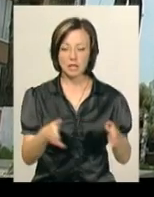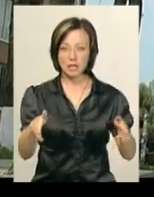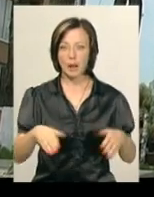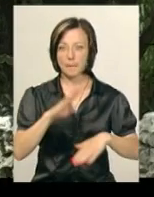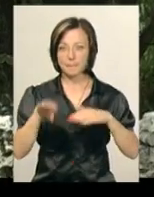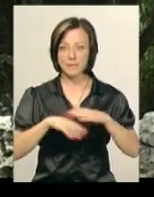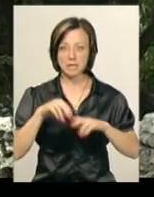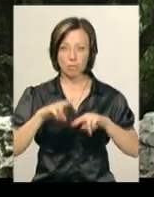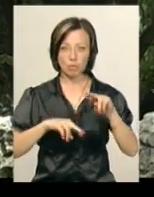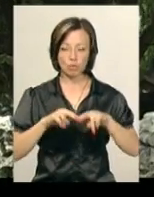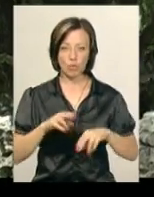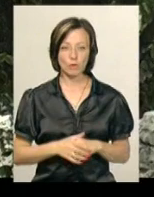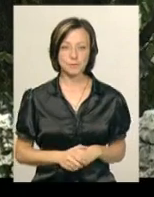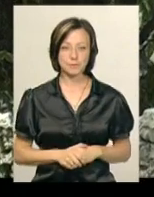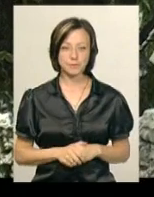під забудову.